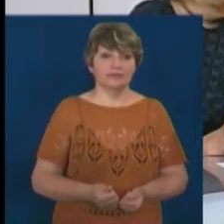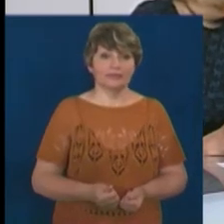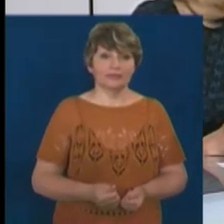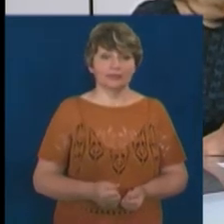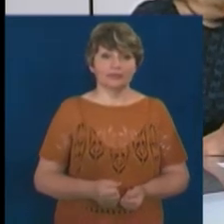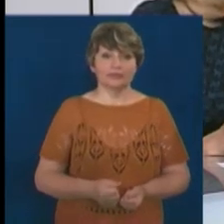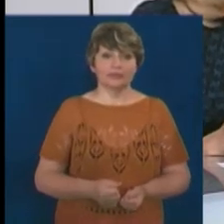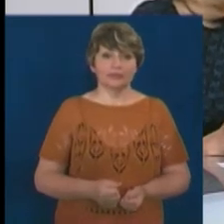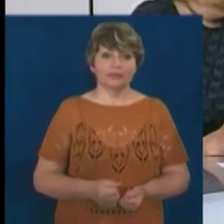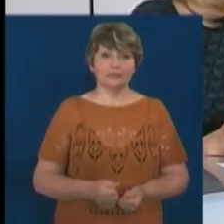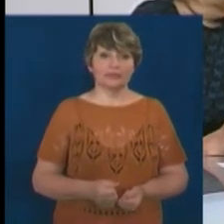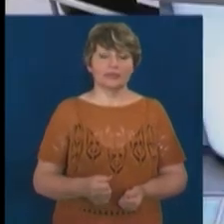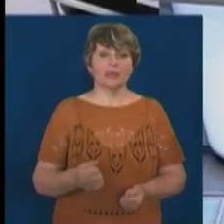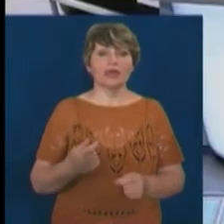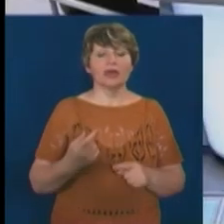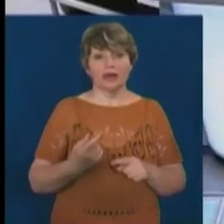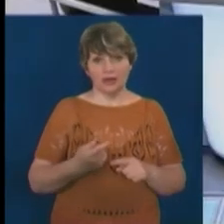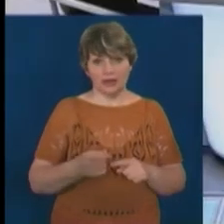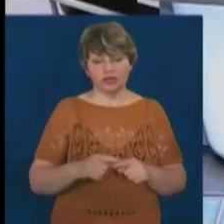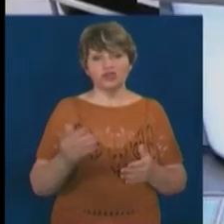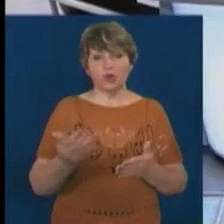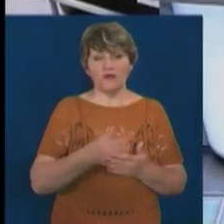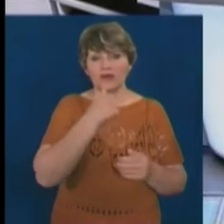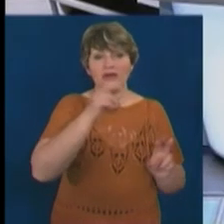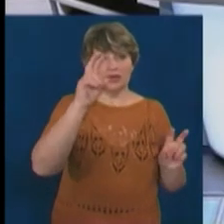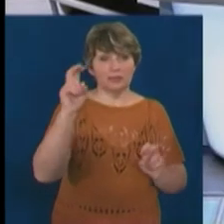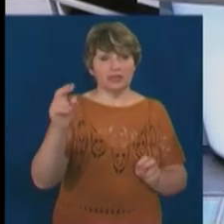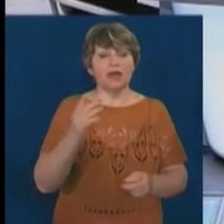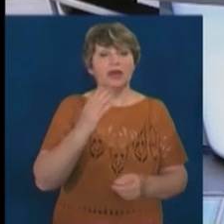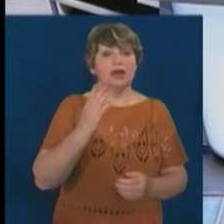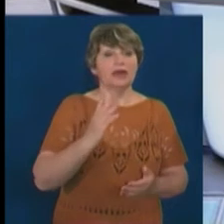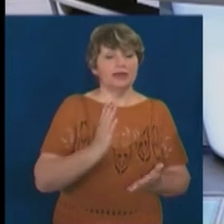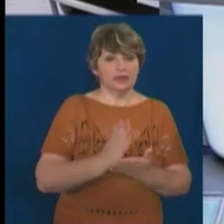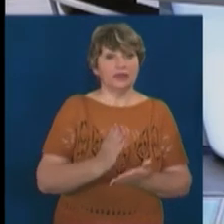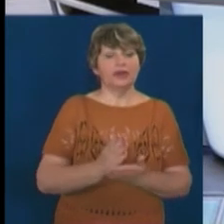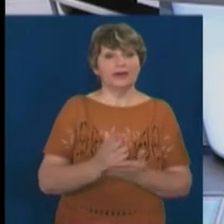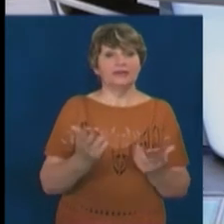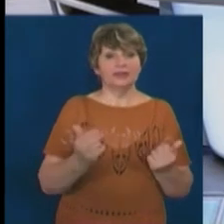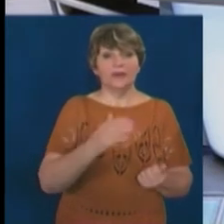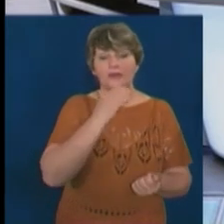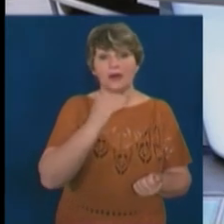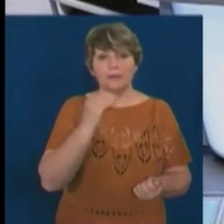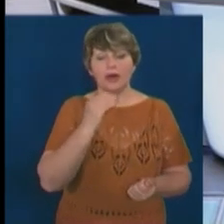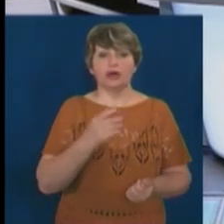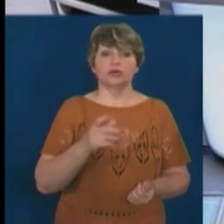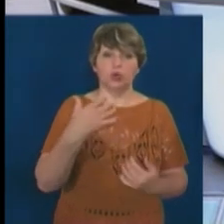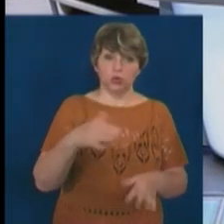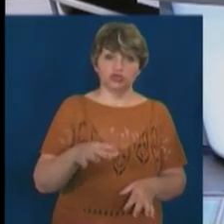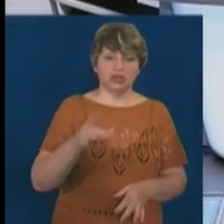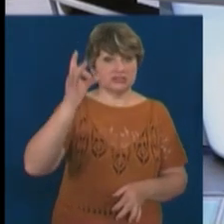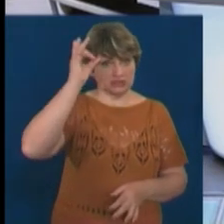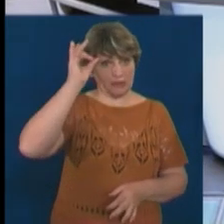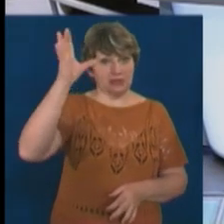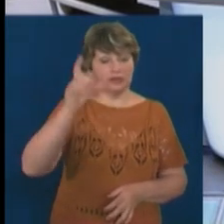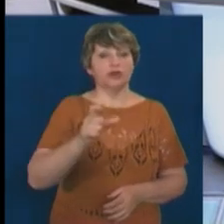Так, в певному сенсі це відбувається. Так, і деякі переможці нашого інкубатору вже набагато більш успішні і відомі, ніж жених.